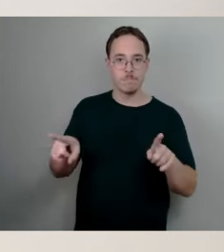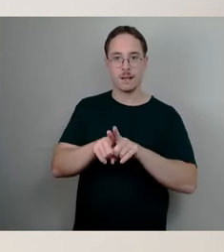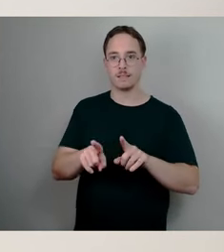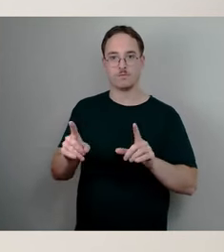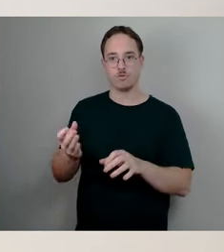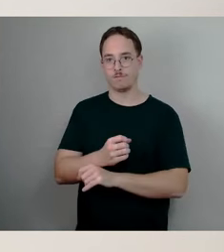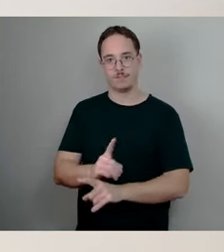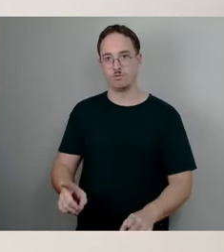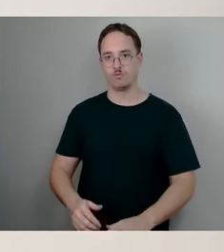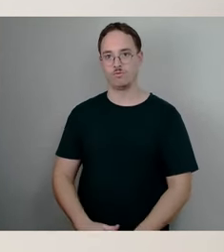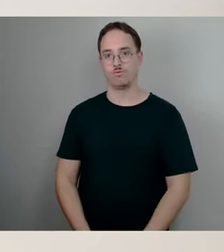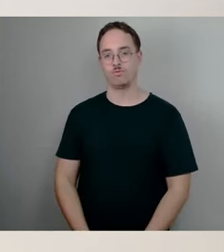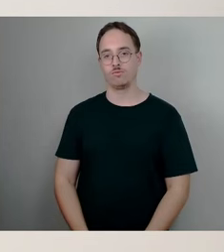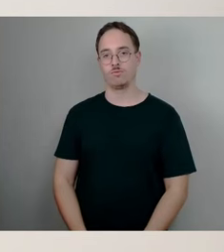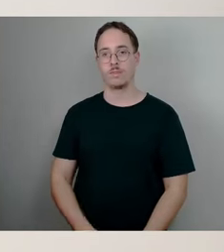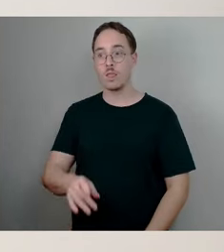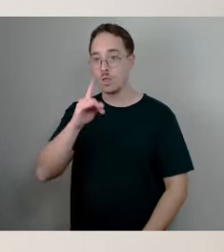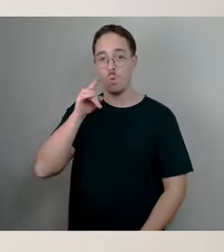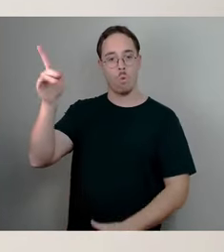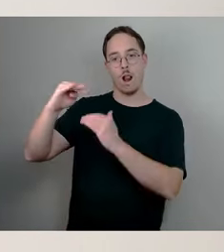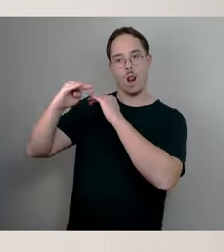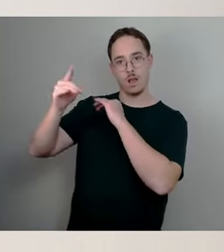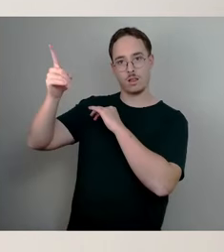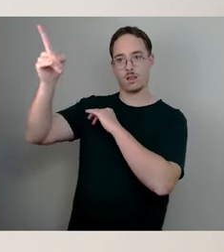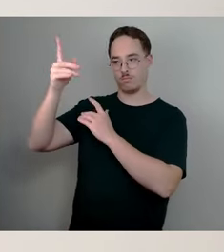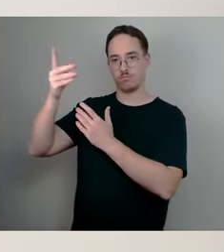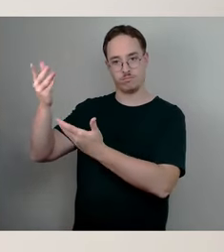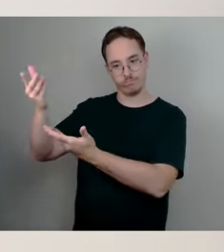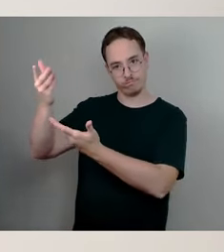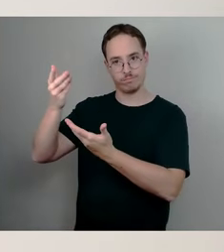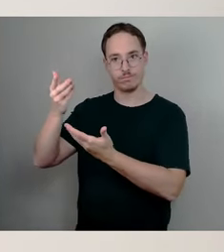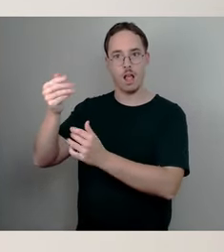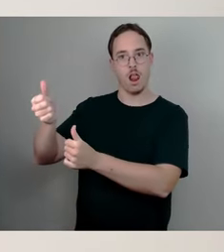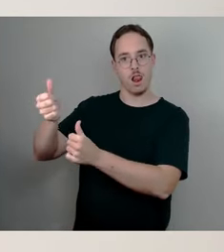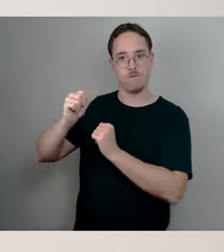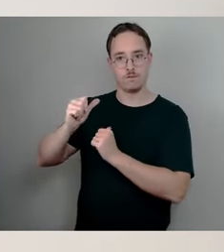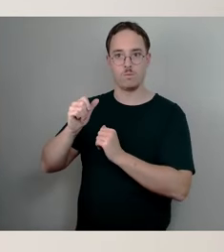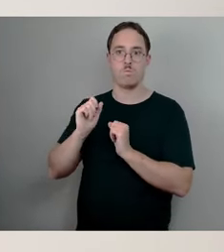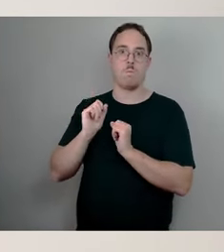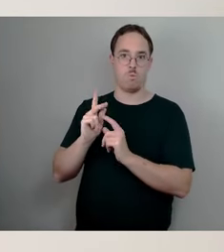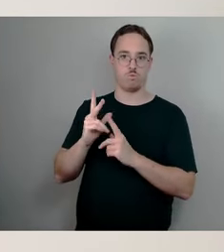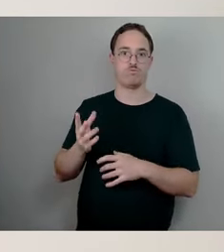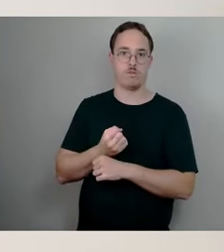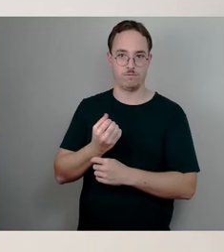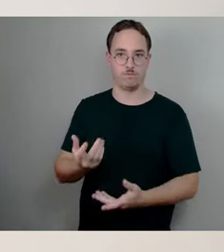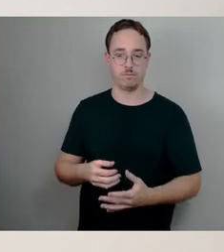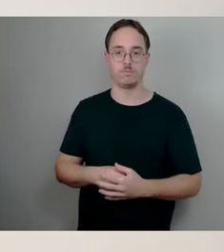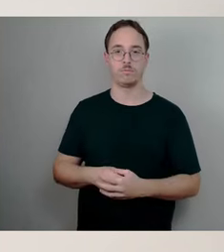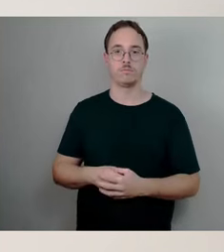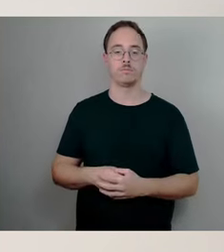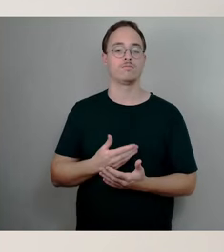entsprechend auch mitzieht, was eine demografische Rendite angeht und die Kofinanzierung für die Kommunen.